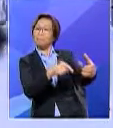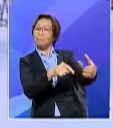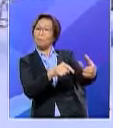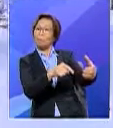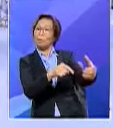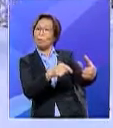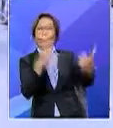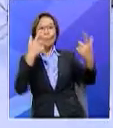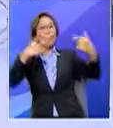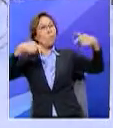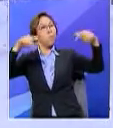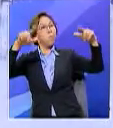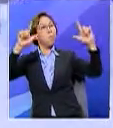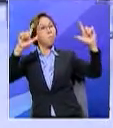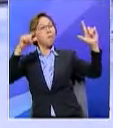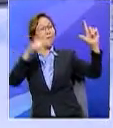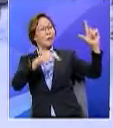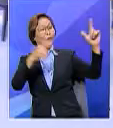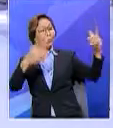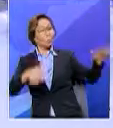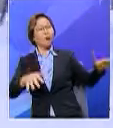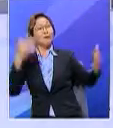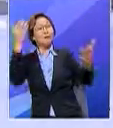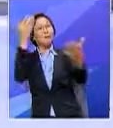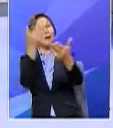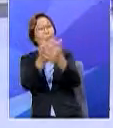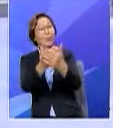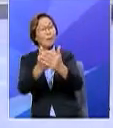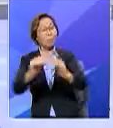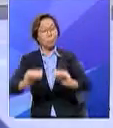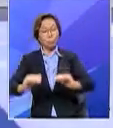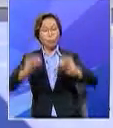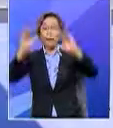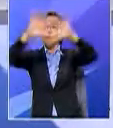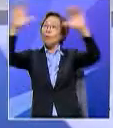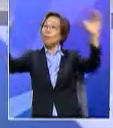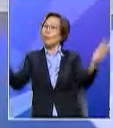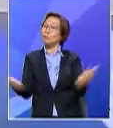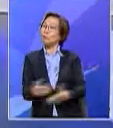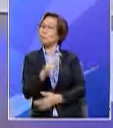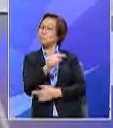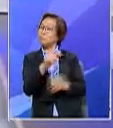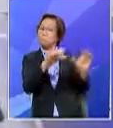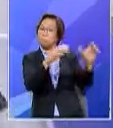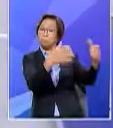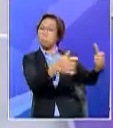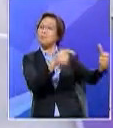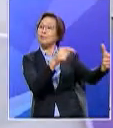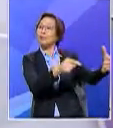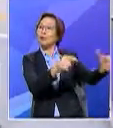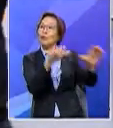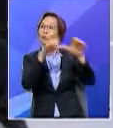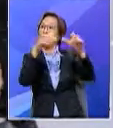tersohor dan sudah sampai ke peringkat antarabangsa apa lagi kalau bukan